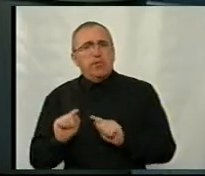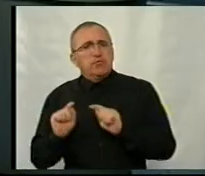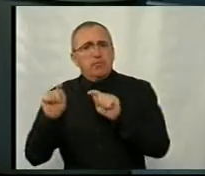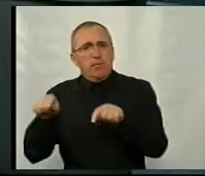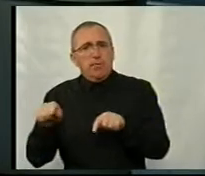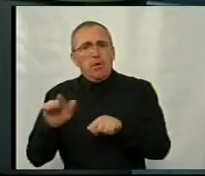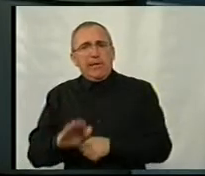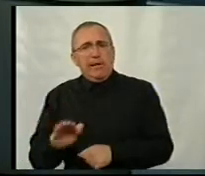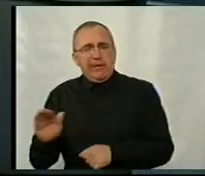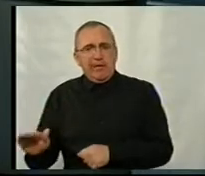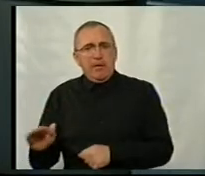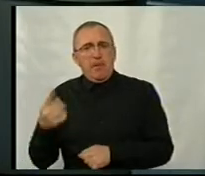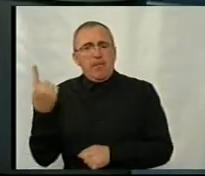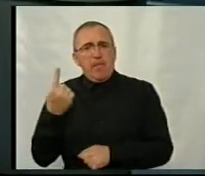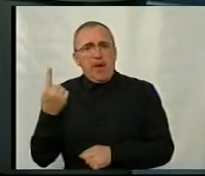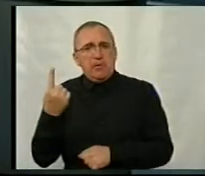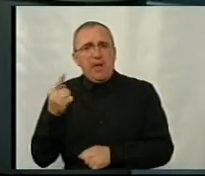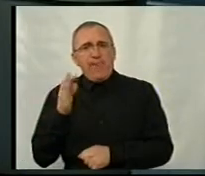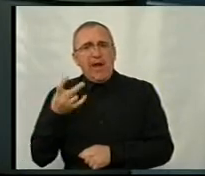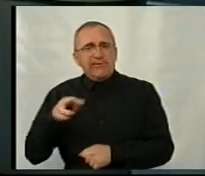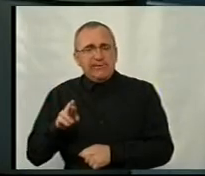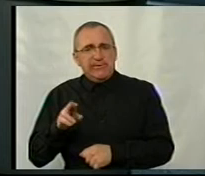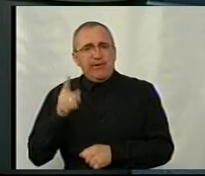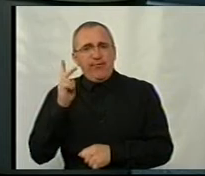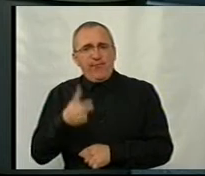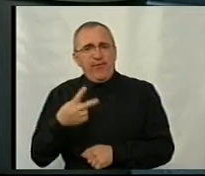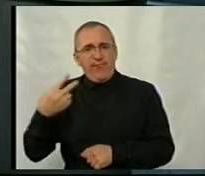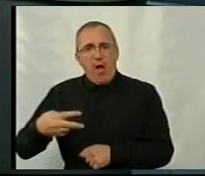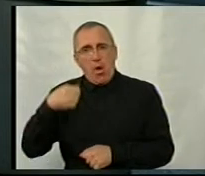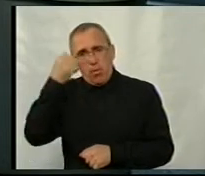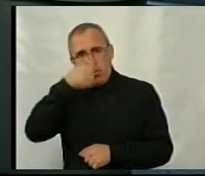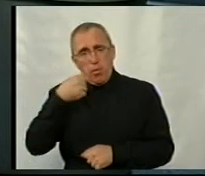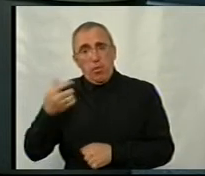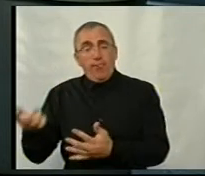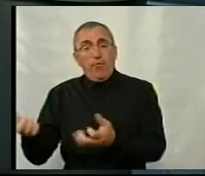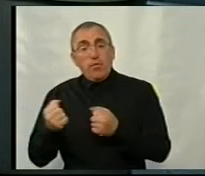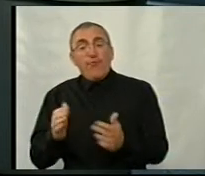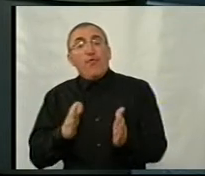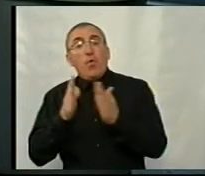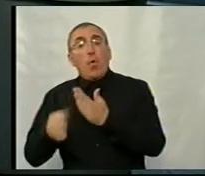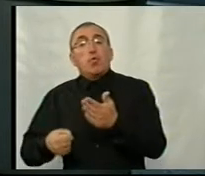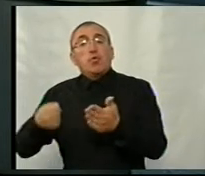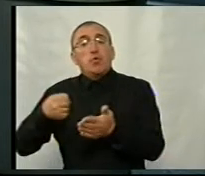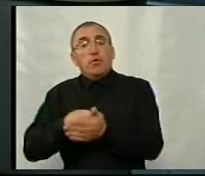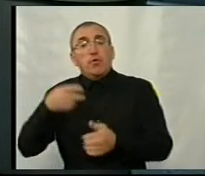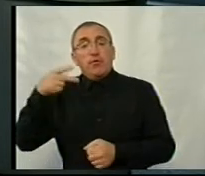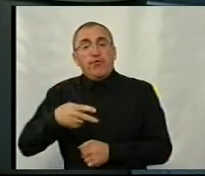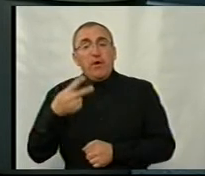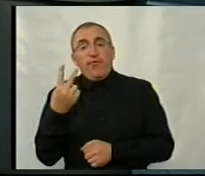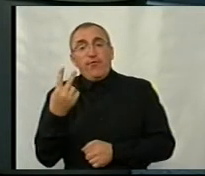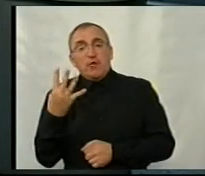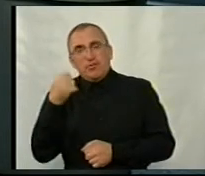дитина 1 вересня 2020 року. Він отримує відсрочку до 2024